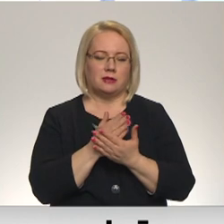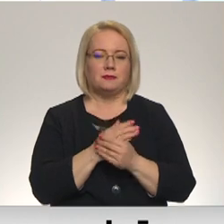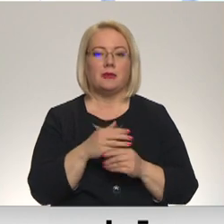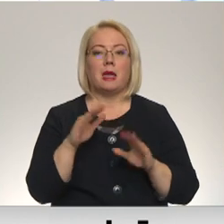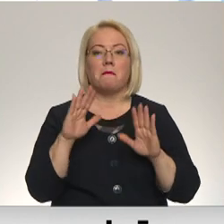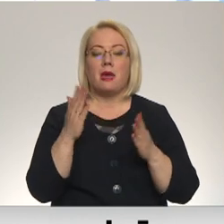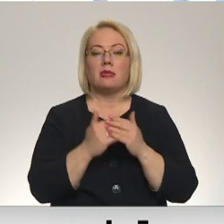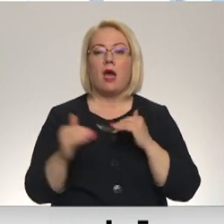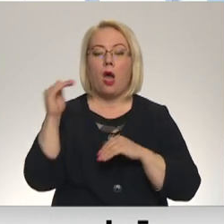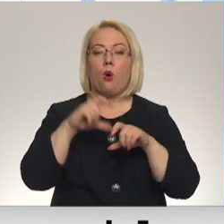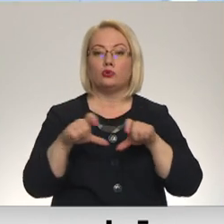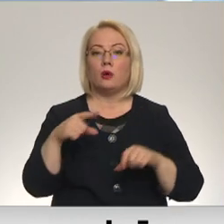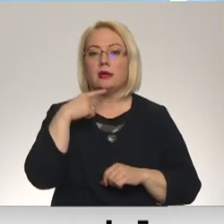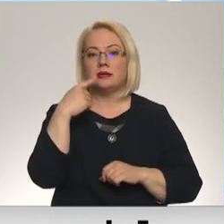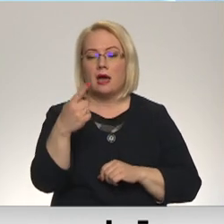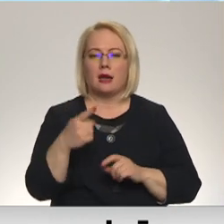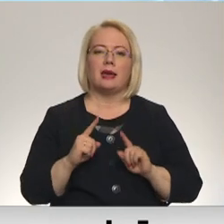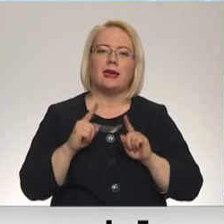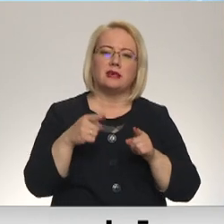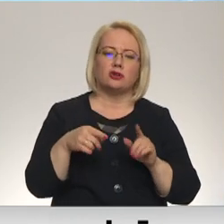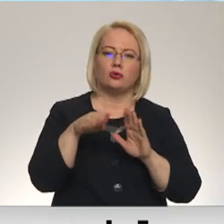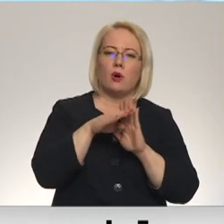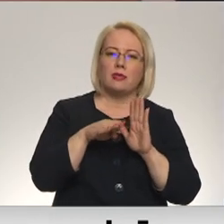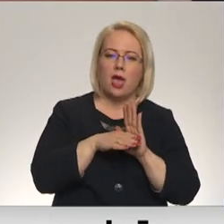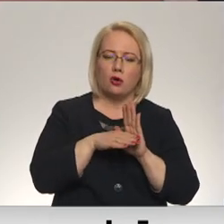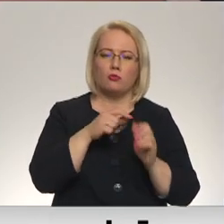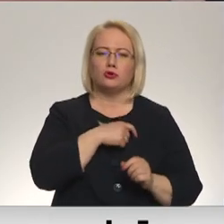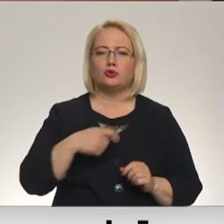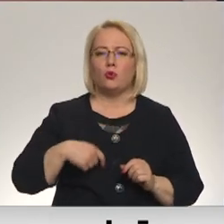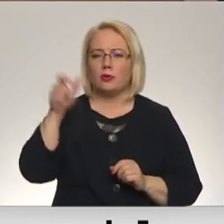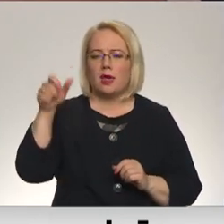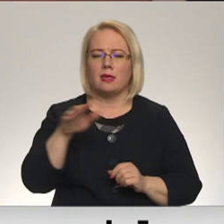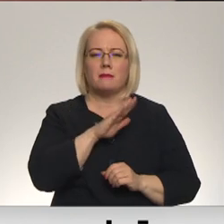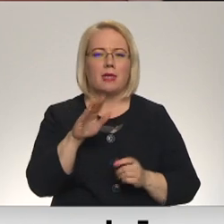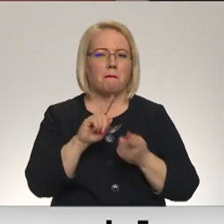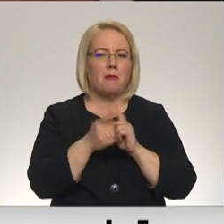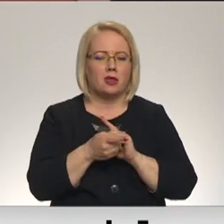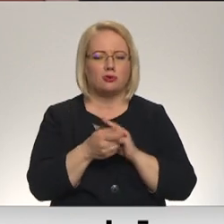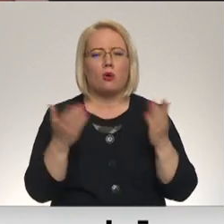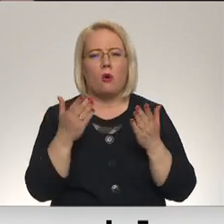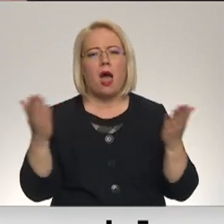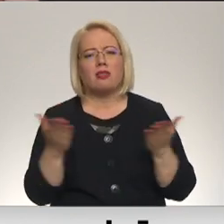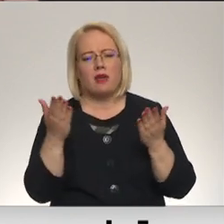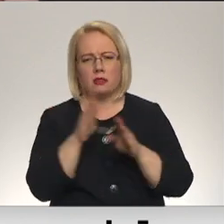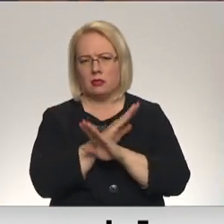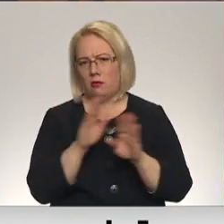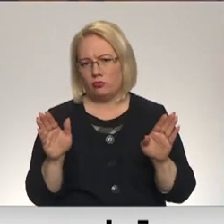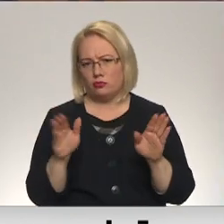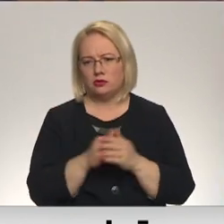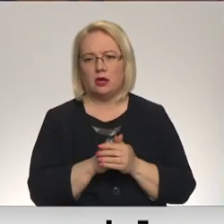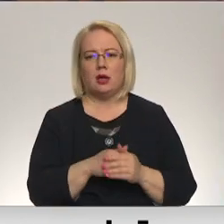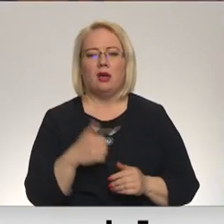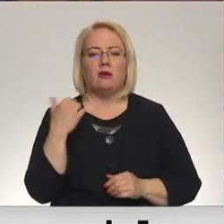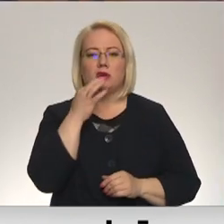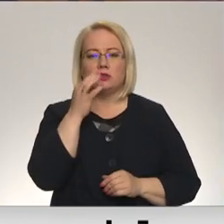Tikmēr augstskolas norāda, ka iestāšanās prasības šogad studentiem nemainīs un netiks arī doti nekādi atvieglojumi. Mums ir noteikti kriterija,